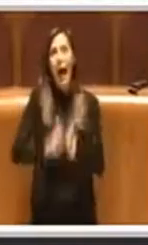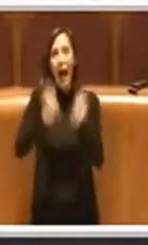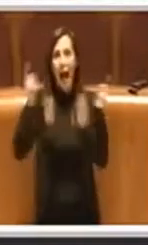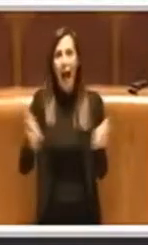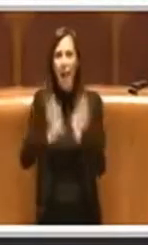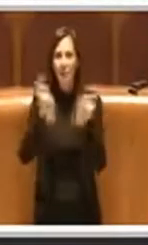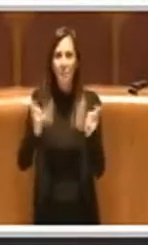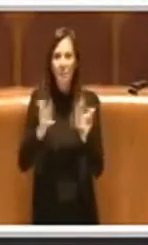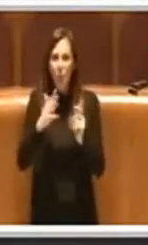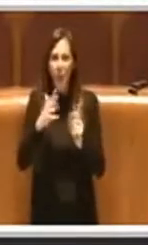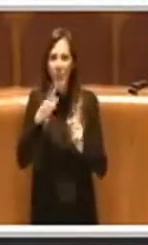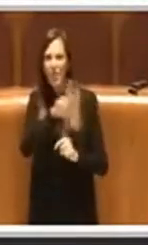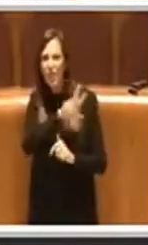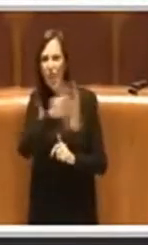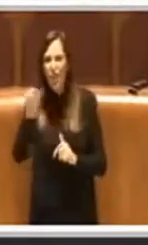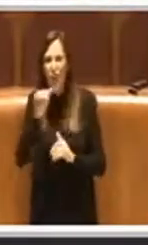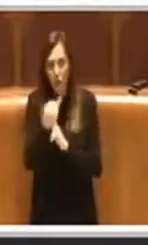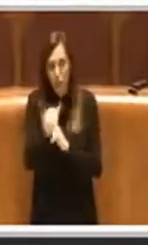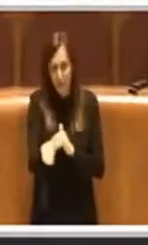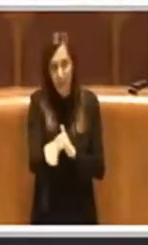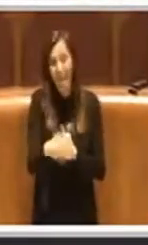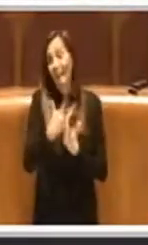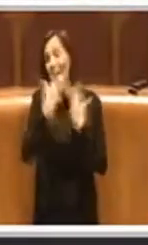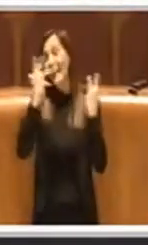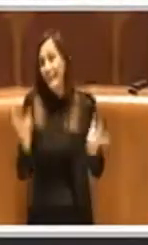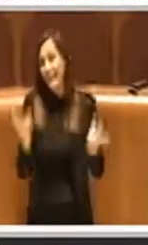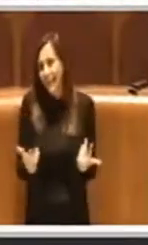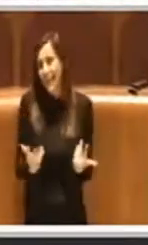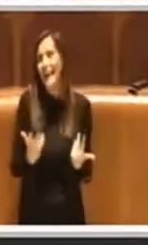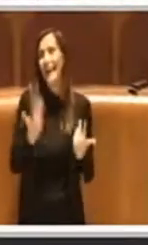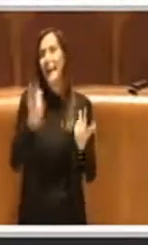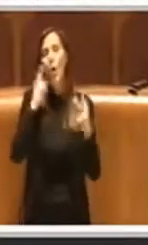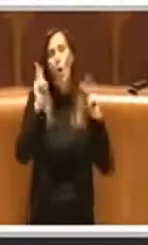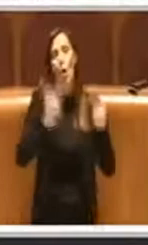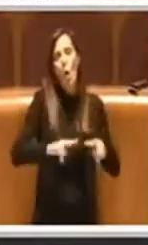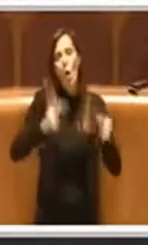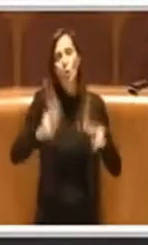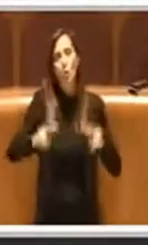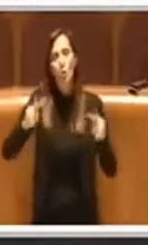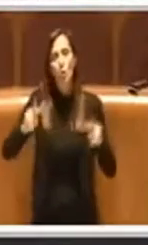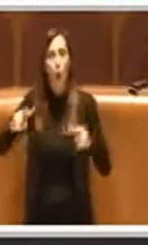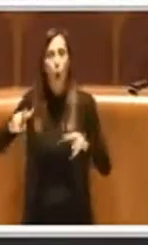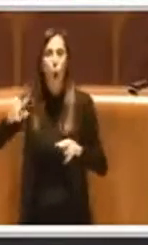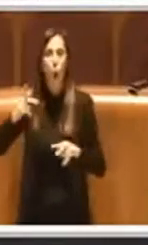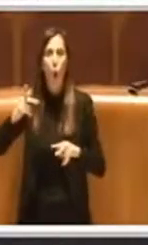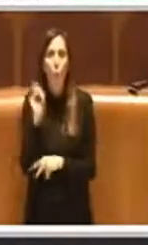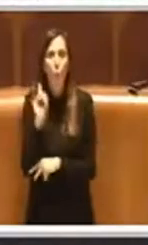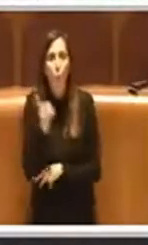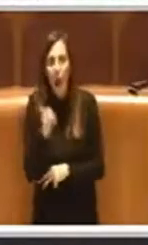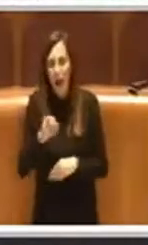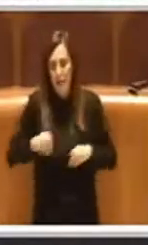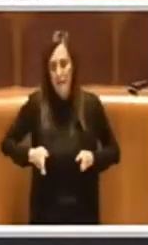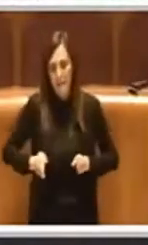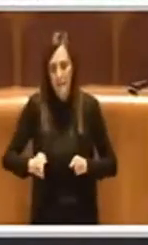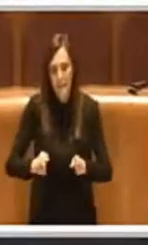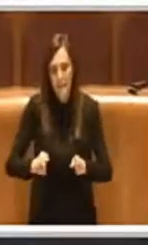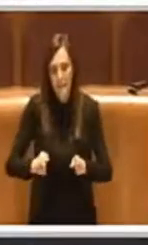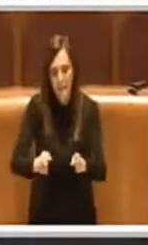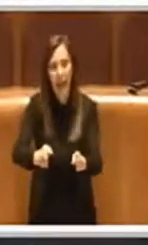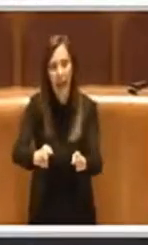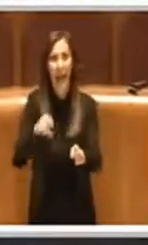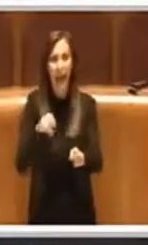più di 300 mila, è ovvio che sono stati fatti questi controlli soprattutto per quelli delle strade, quelli un po'